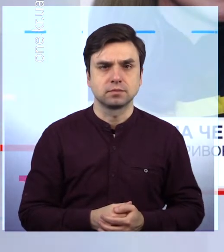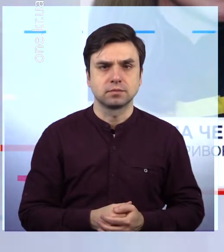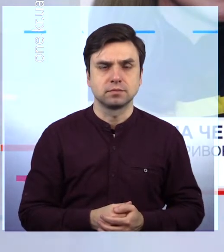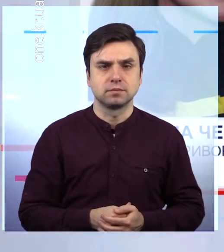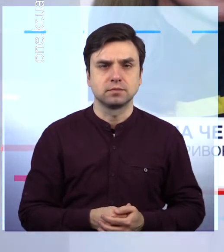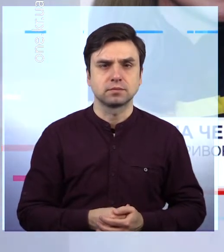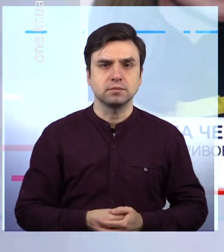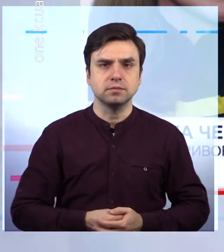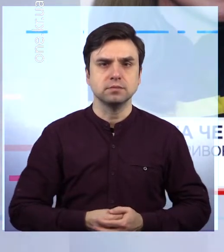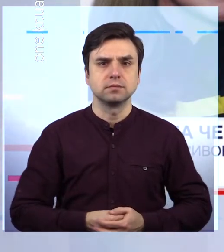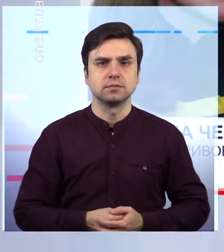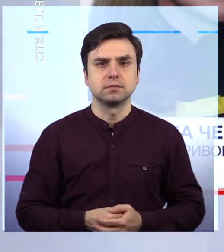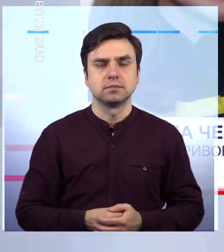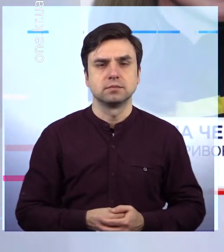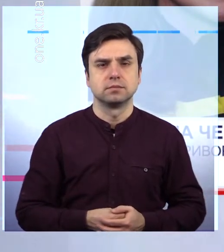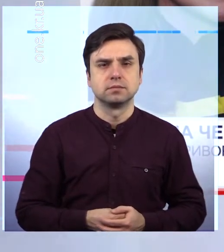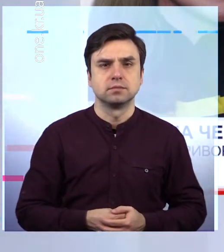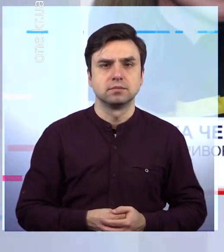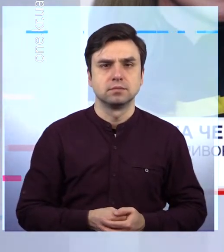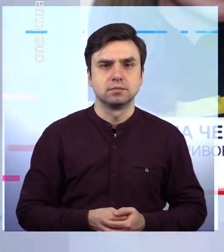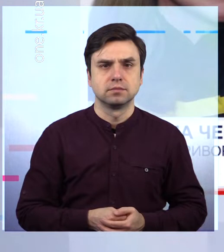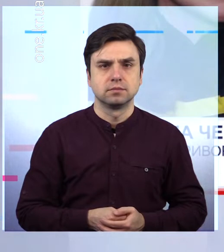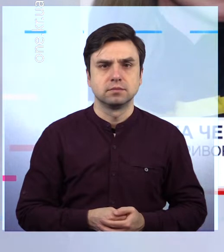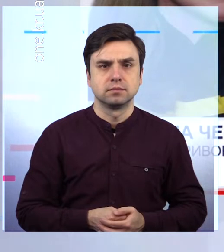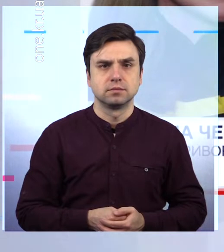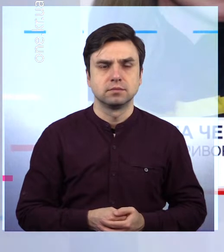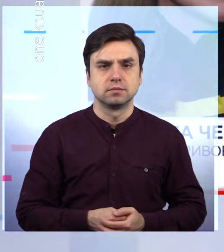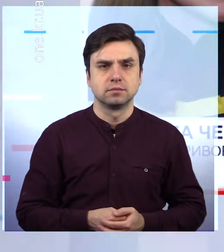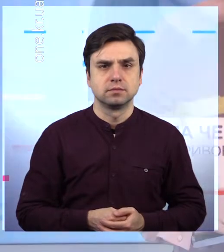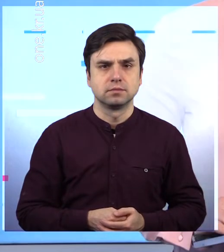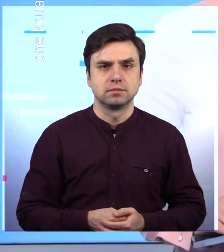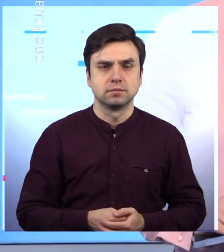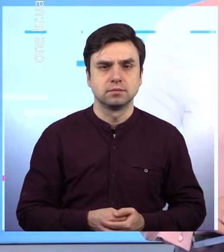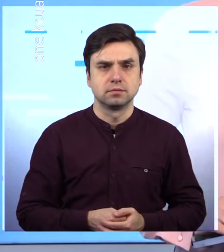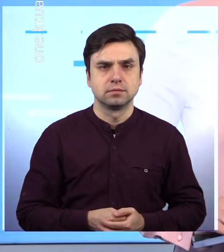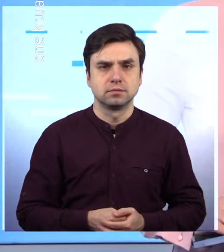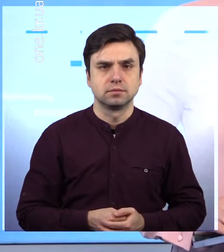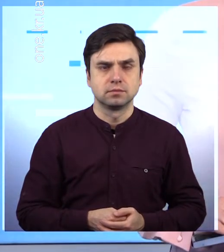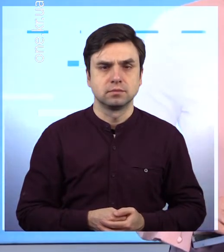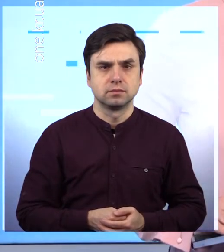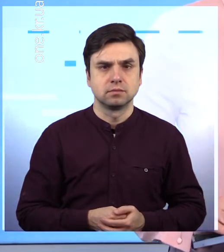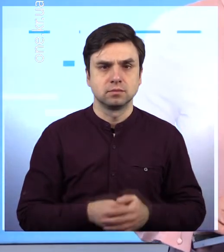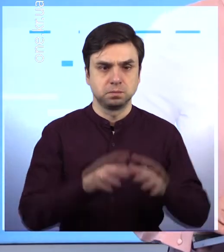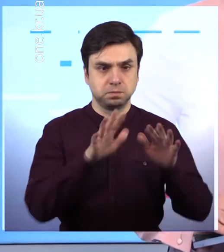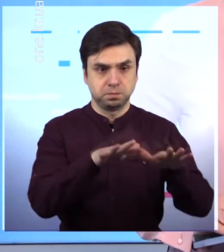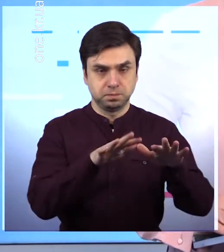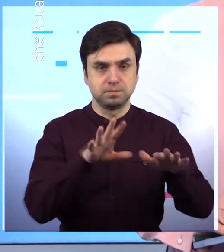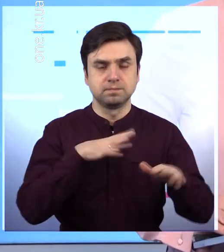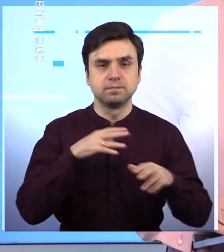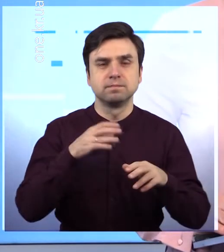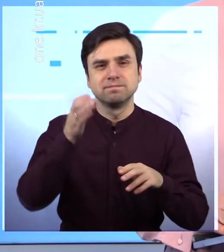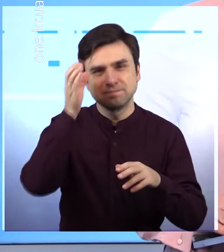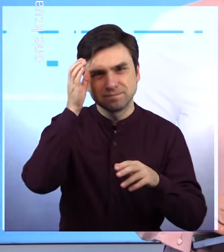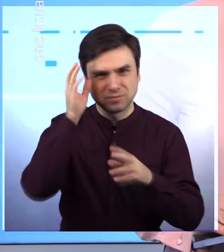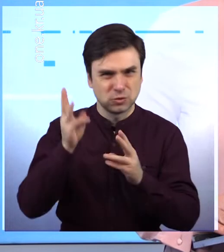знаходилось тіло загиблої жінки 1964 року народження. Засідання, що не відбулося.